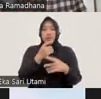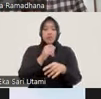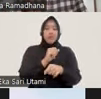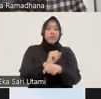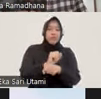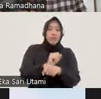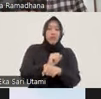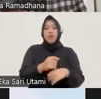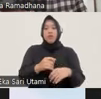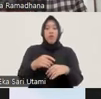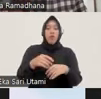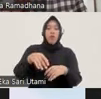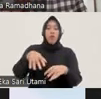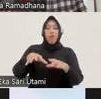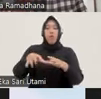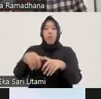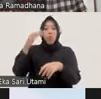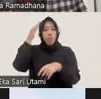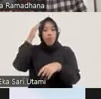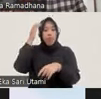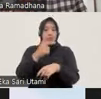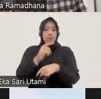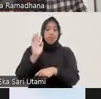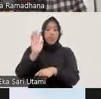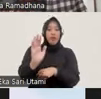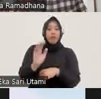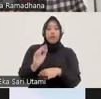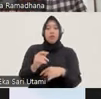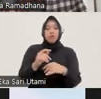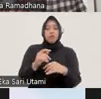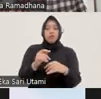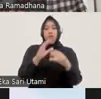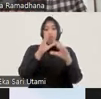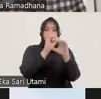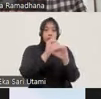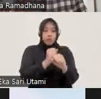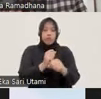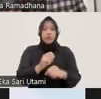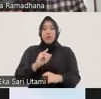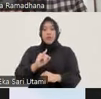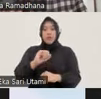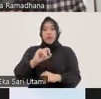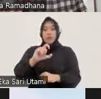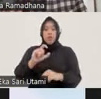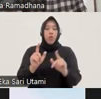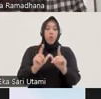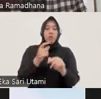mendatang. Ini tentu menjadi concern dari ICW juga, karena Mbak Johana dan teman-teman,